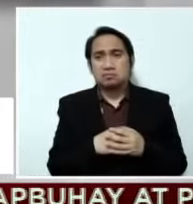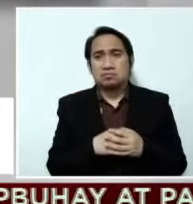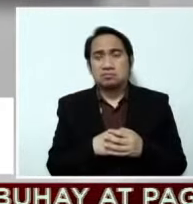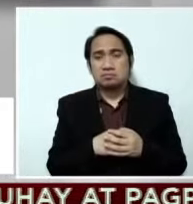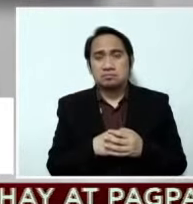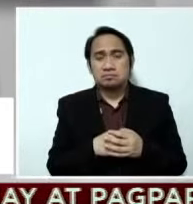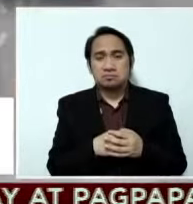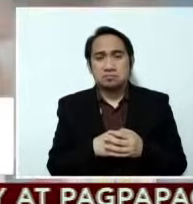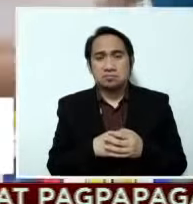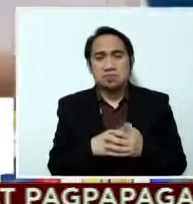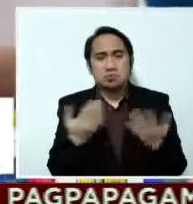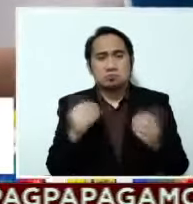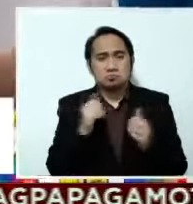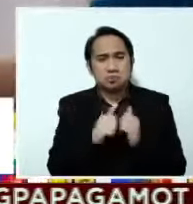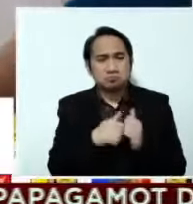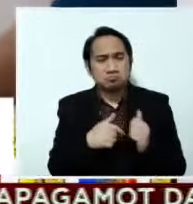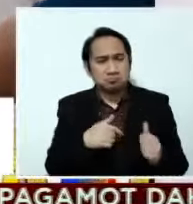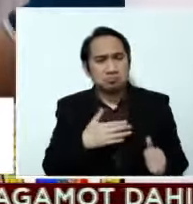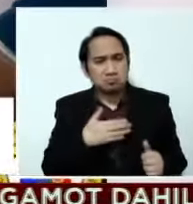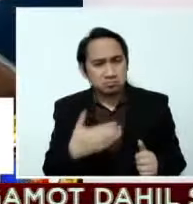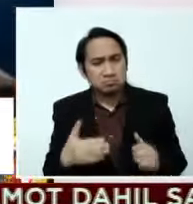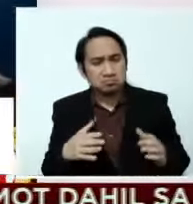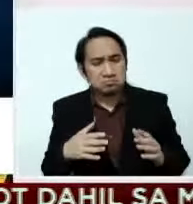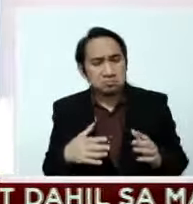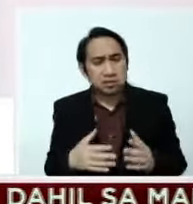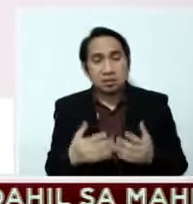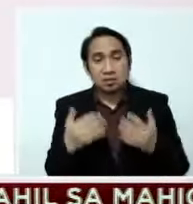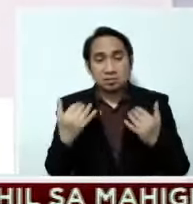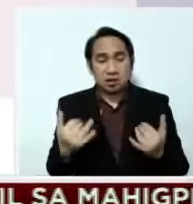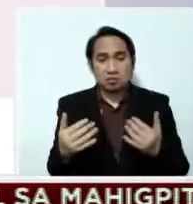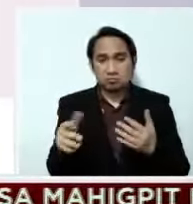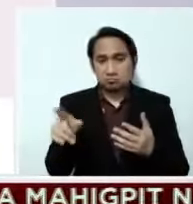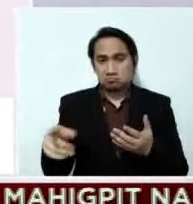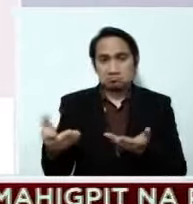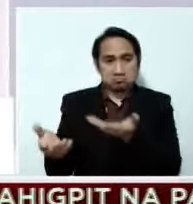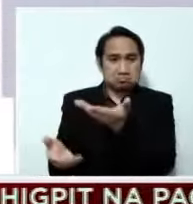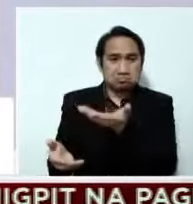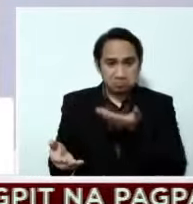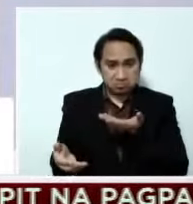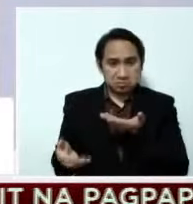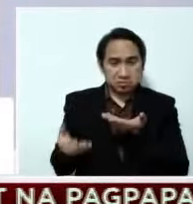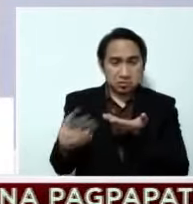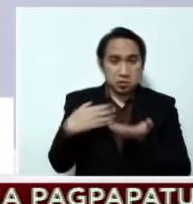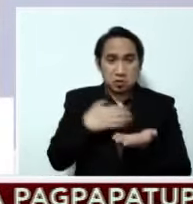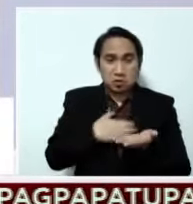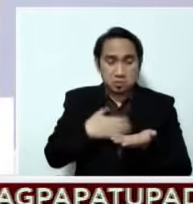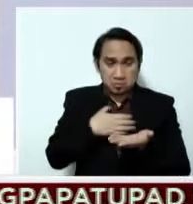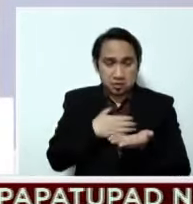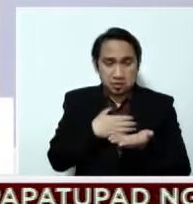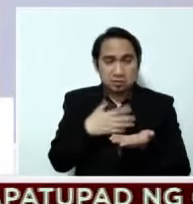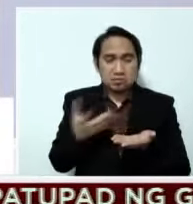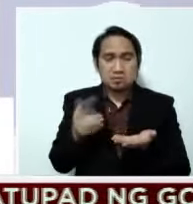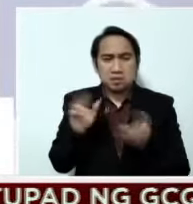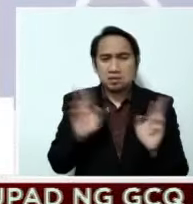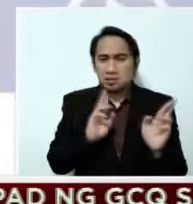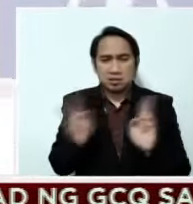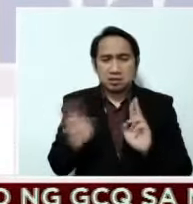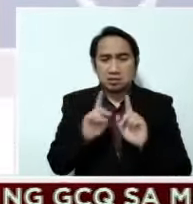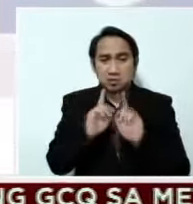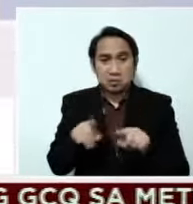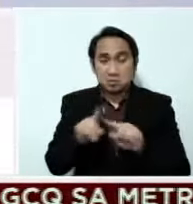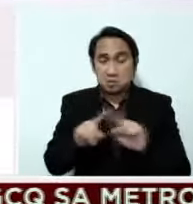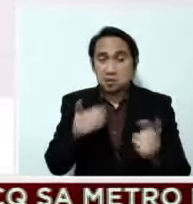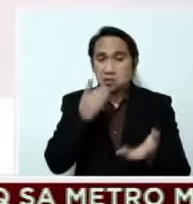napnapnapilisan tayo. Ani Rosal handa siyang sagutin ang show cause order ng DILG, pero hindi pa nakararating sa kanya ang dokumento.